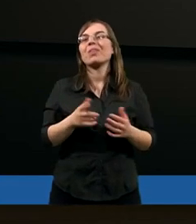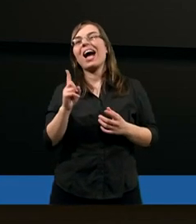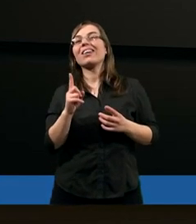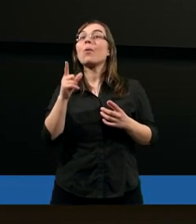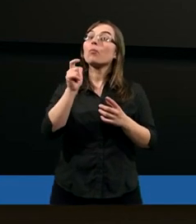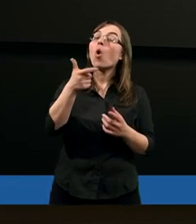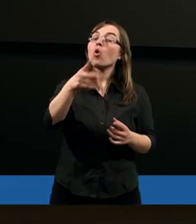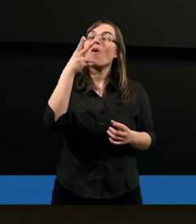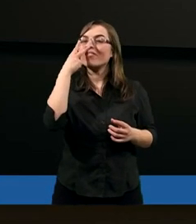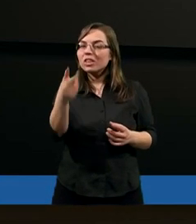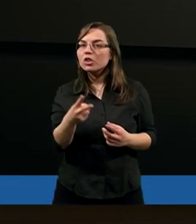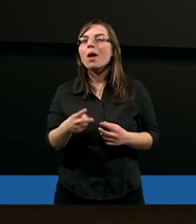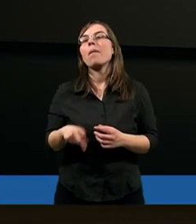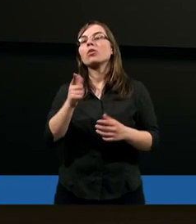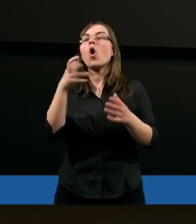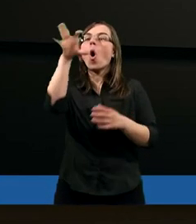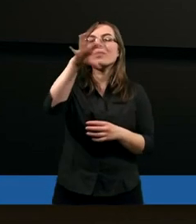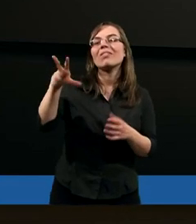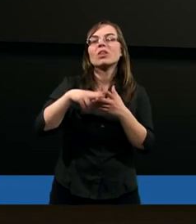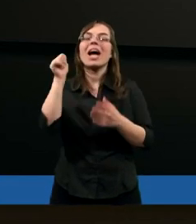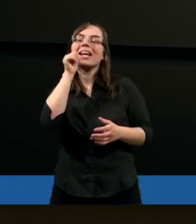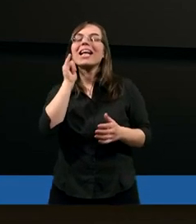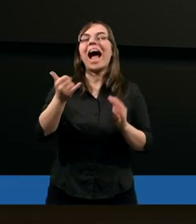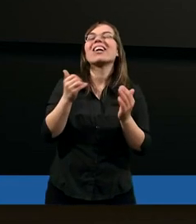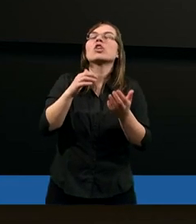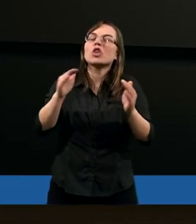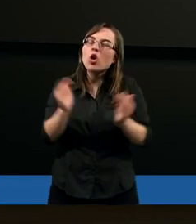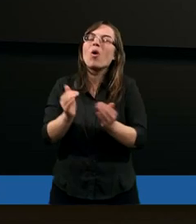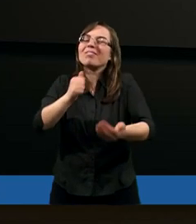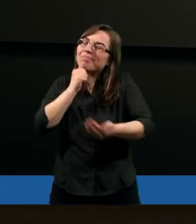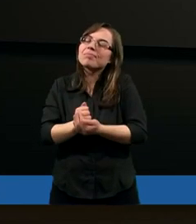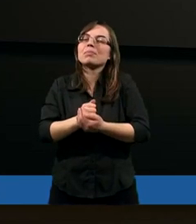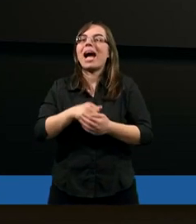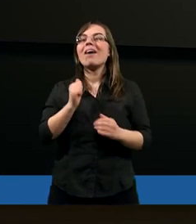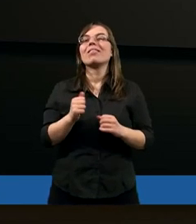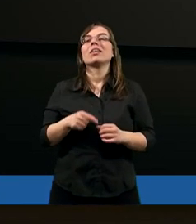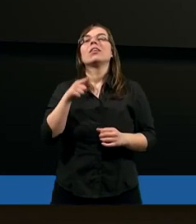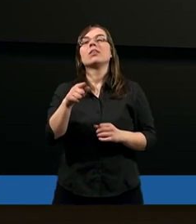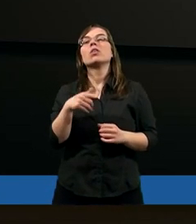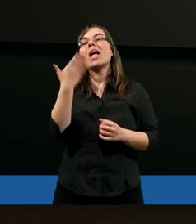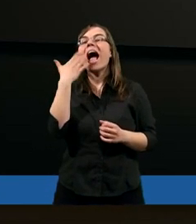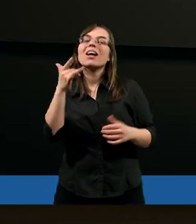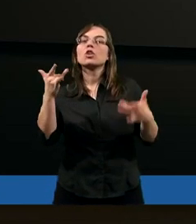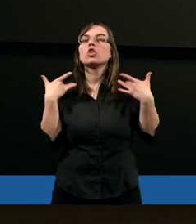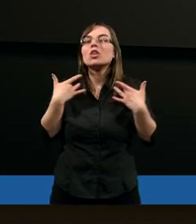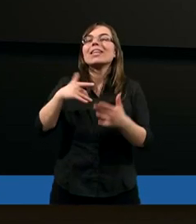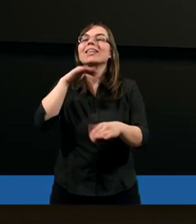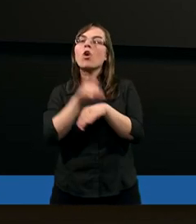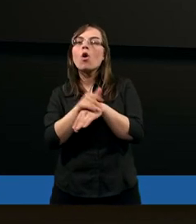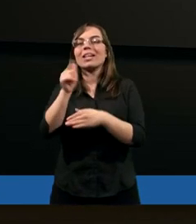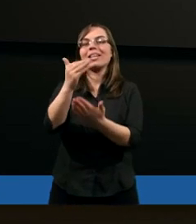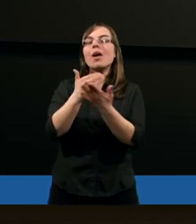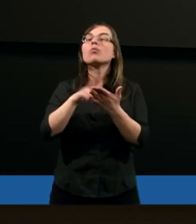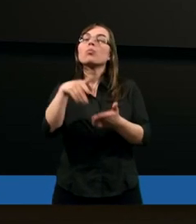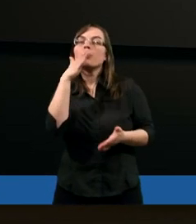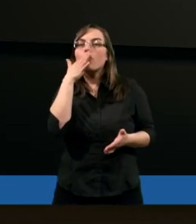widzimy i to, co obserwujemy na co dzień jest czymś konkretnym i to, jak ktoś żyje zgodnie z zasadami,